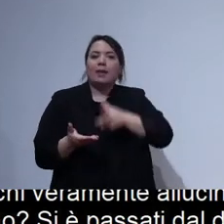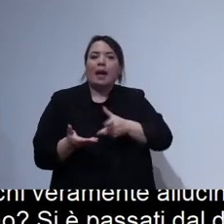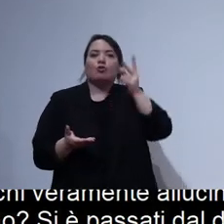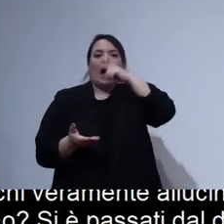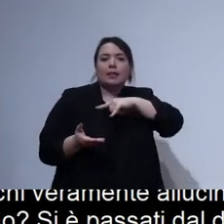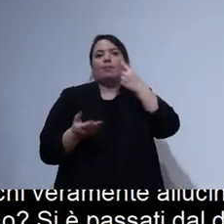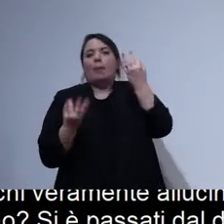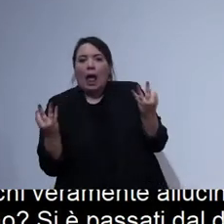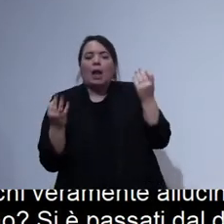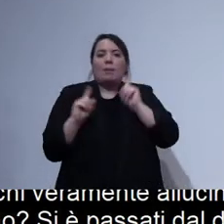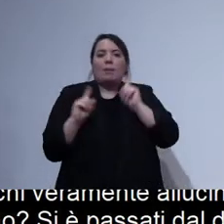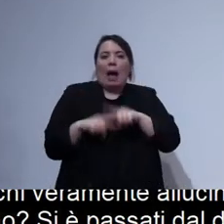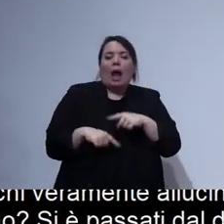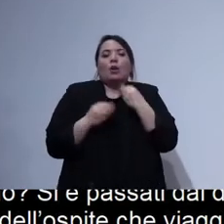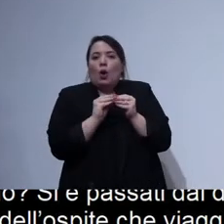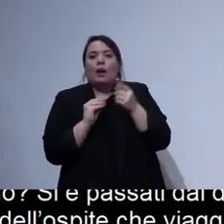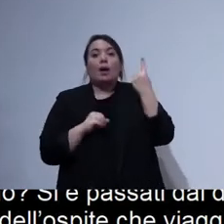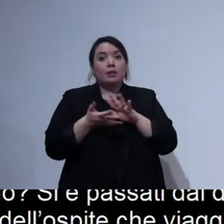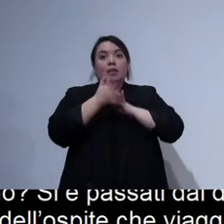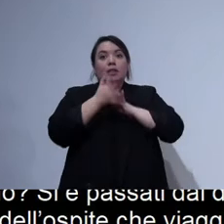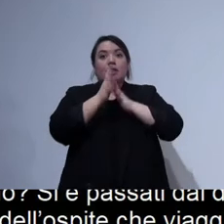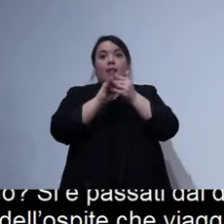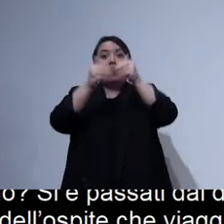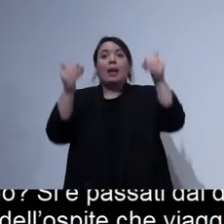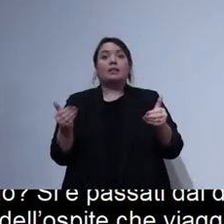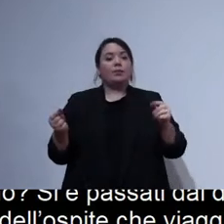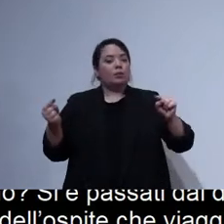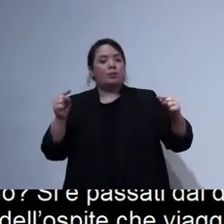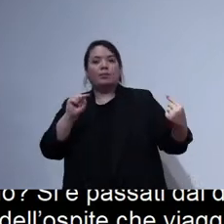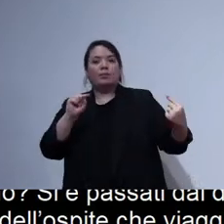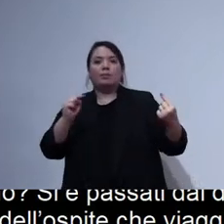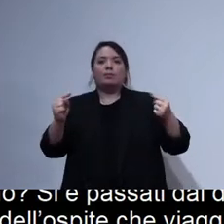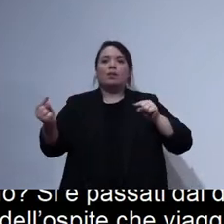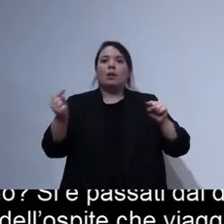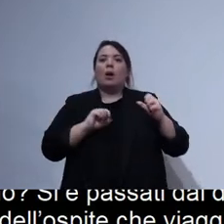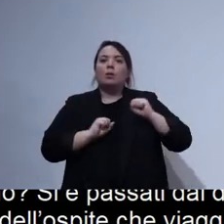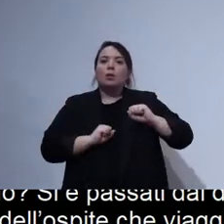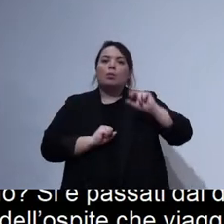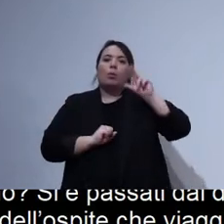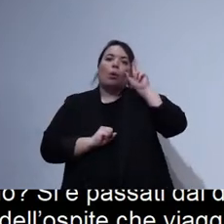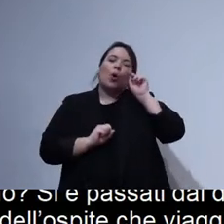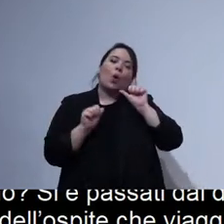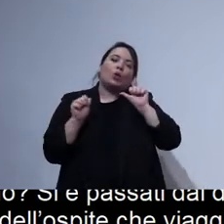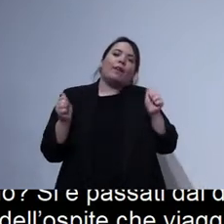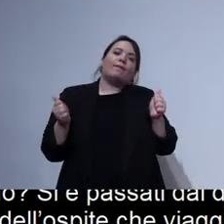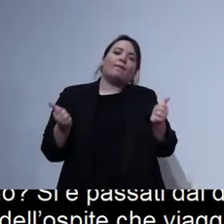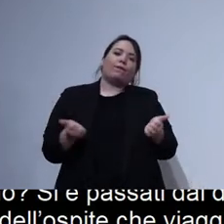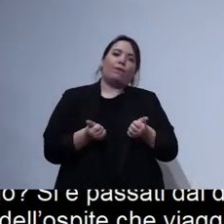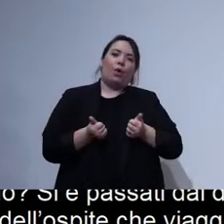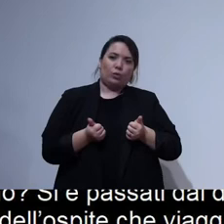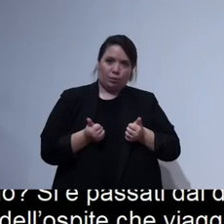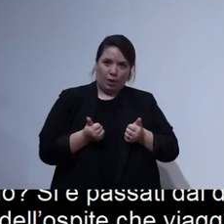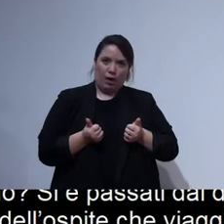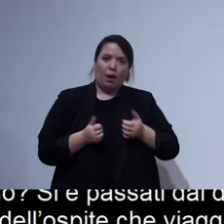piattaforma per cui i viaggiatori e i padroni di casa avessero la possibilità di conoscersi un pochino prima, prima dell'esperienza reale di